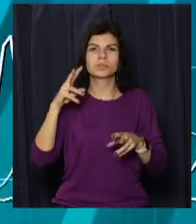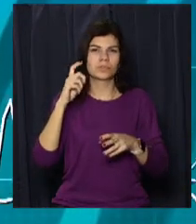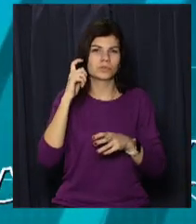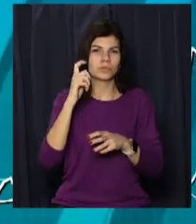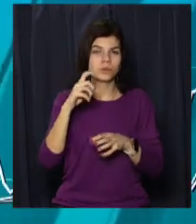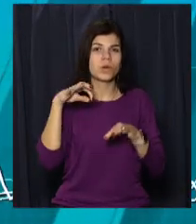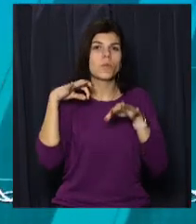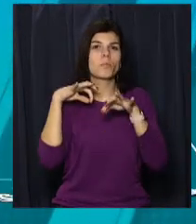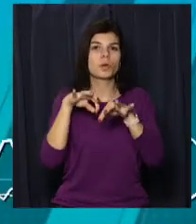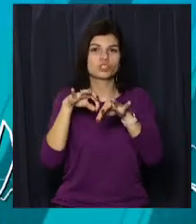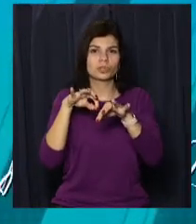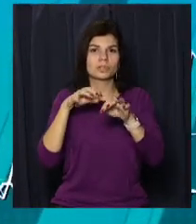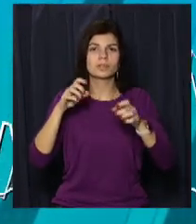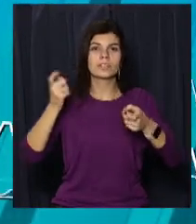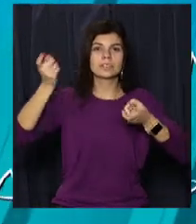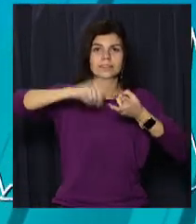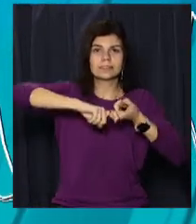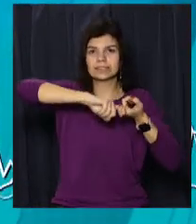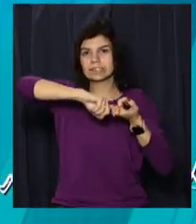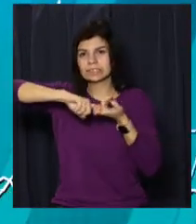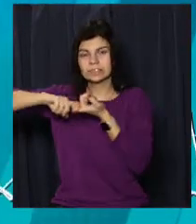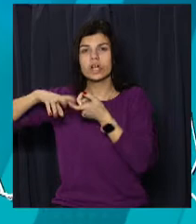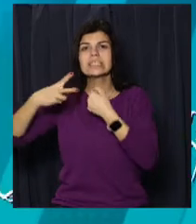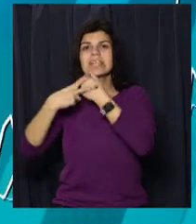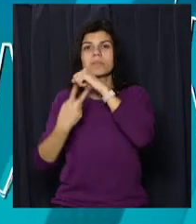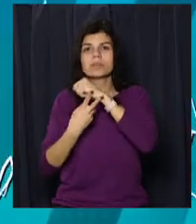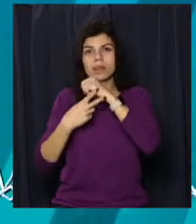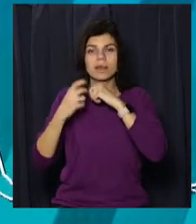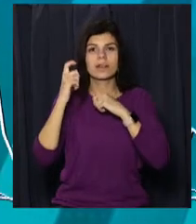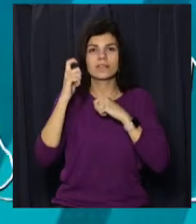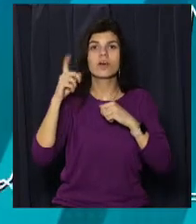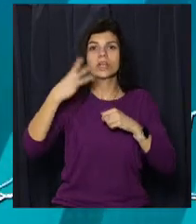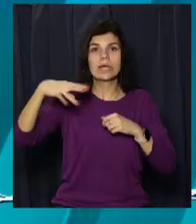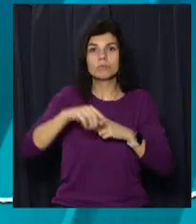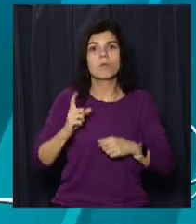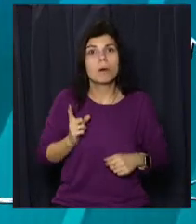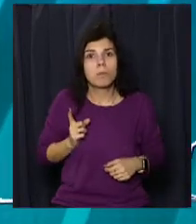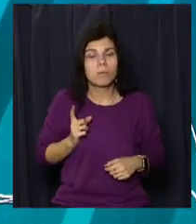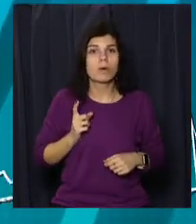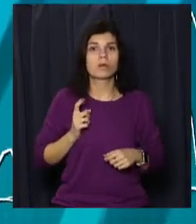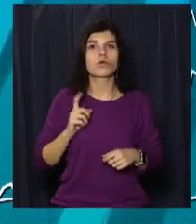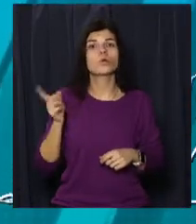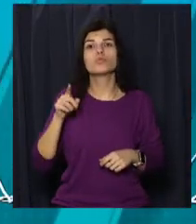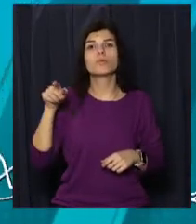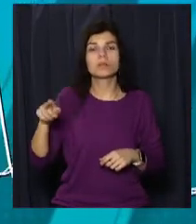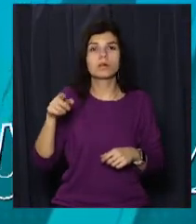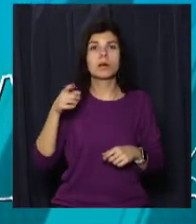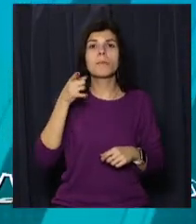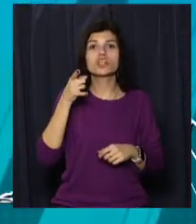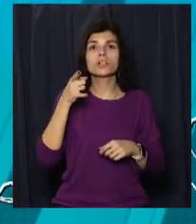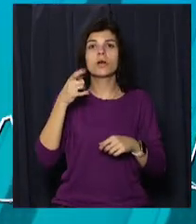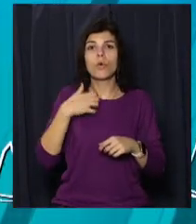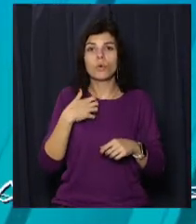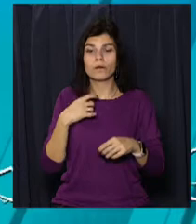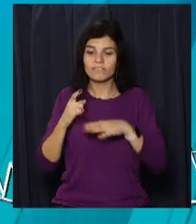машина боксувала на Микола Руденко по 17-му трамваю. Там партелі 30 минути. З-за того, що машини нам намагаються виїхати на